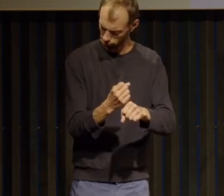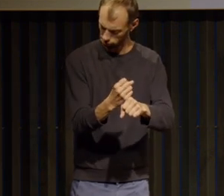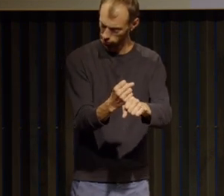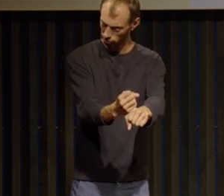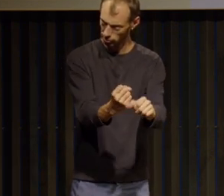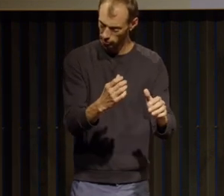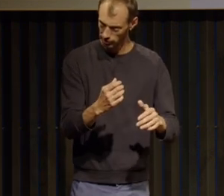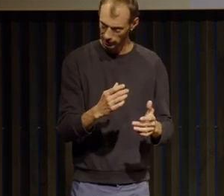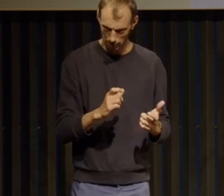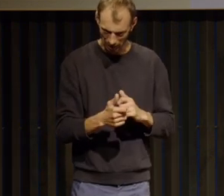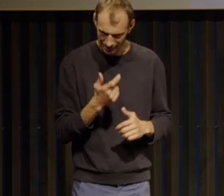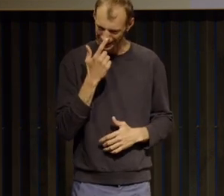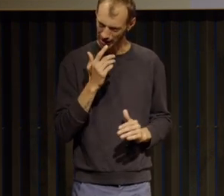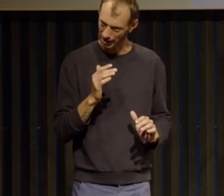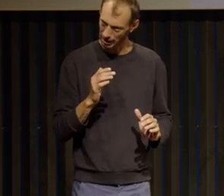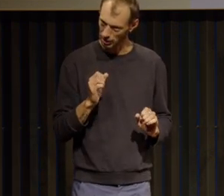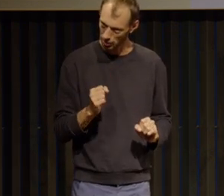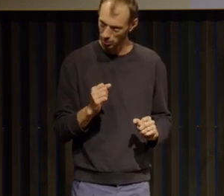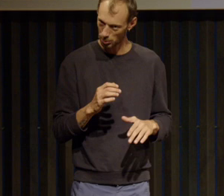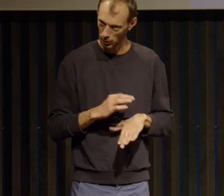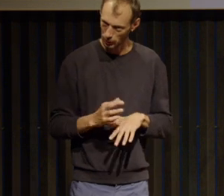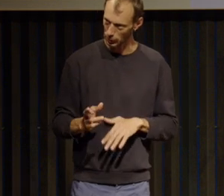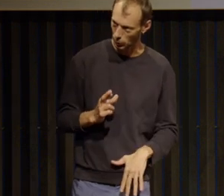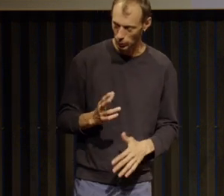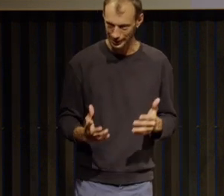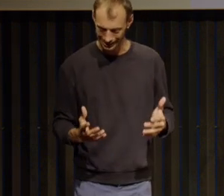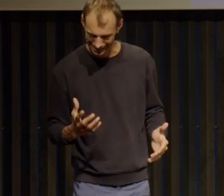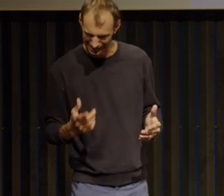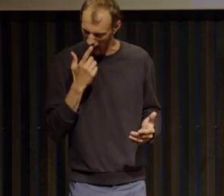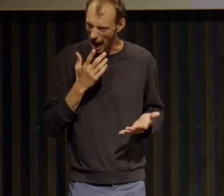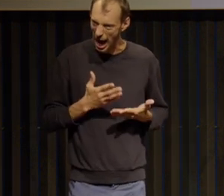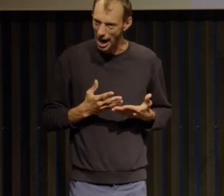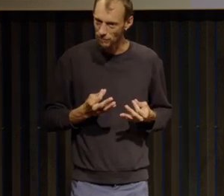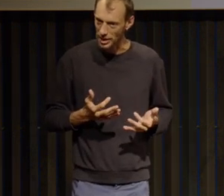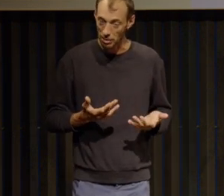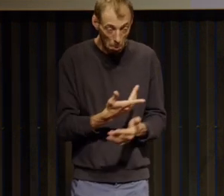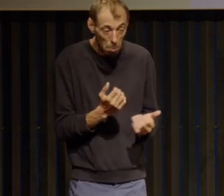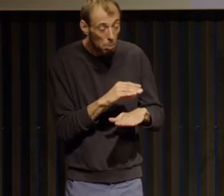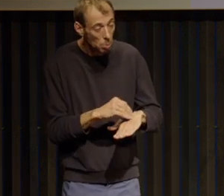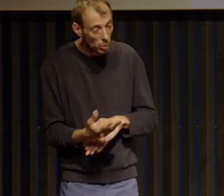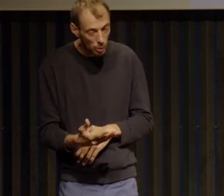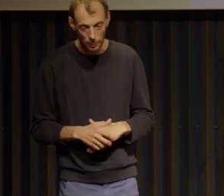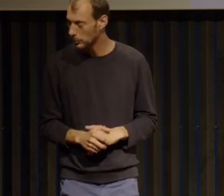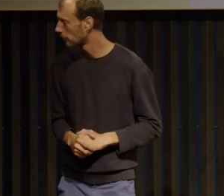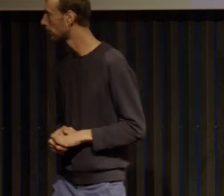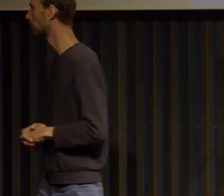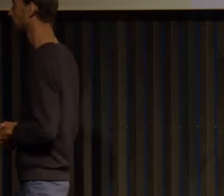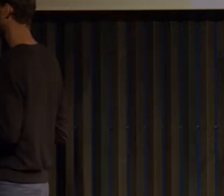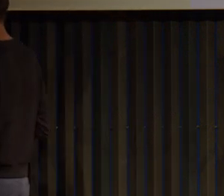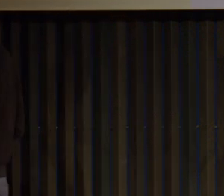basculement de nouveau dans l'anorexie que lui conseilleriez-vous ? je pense que